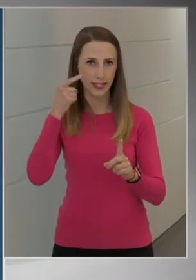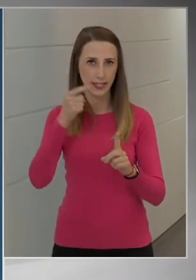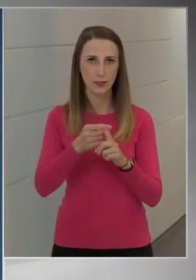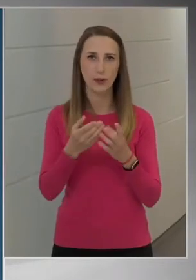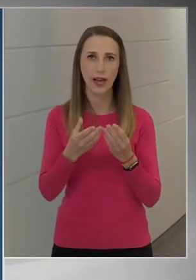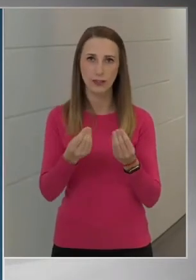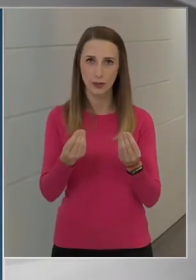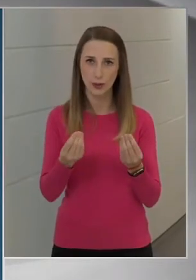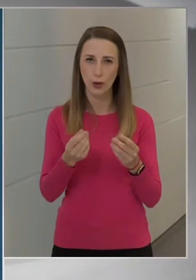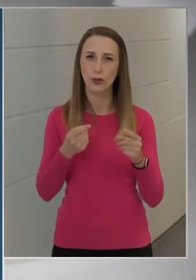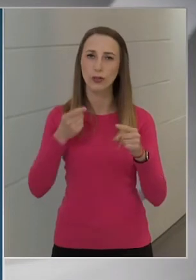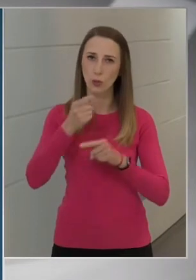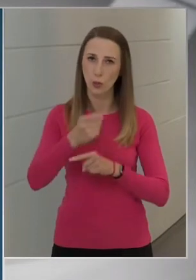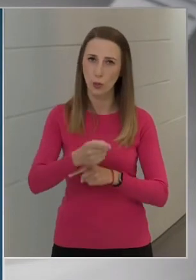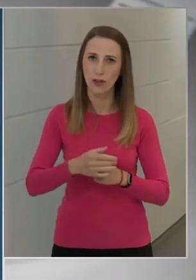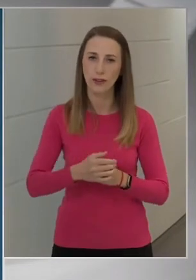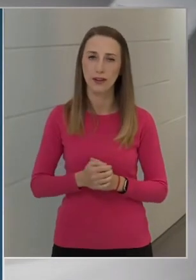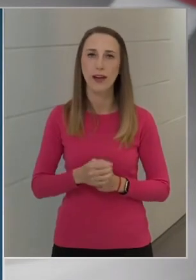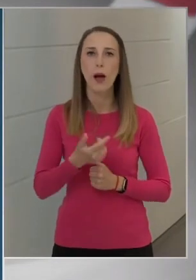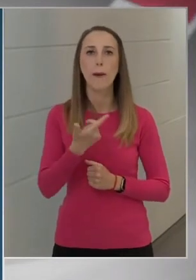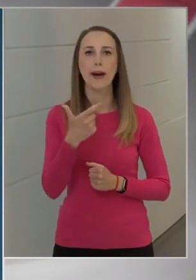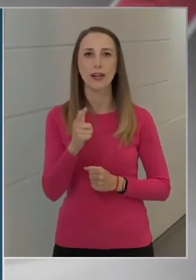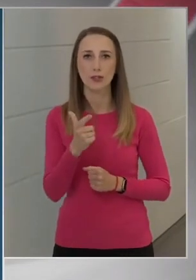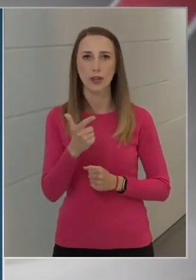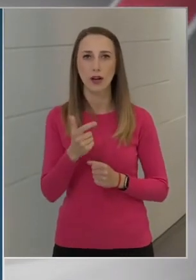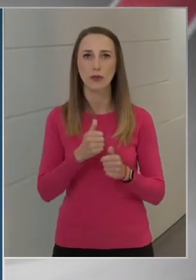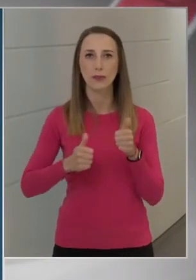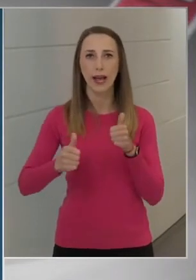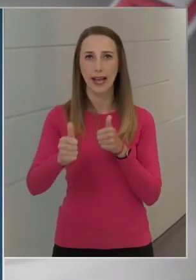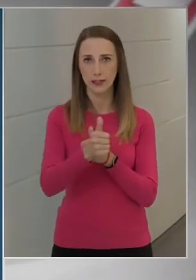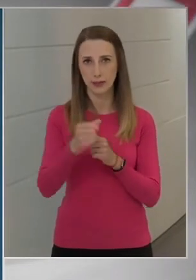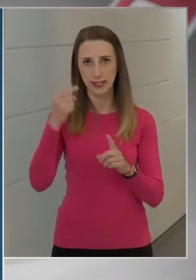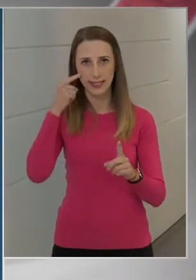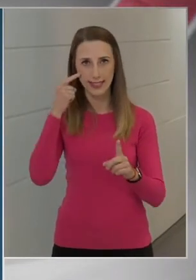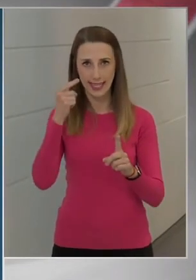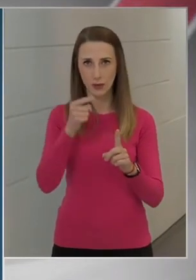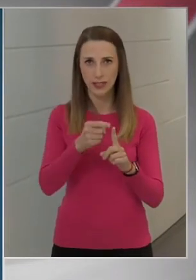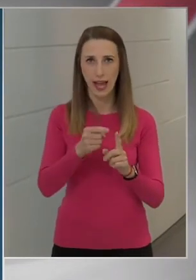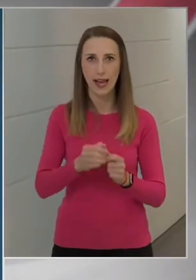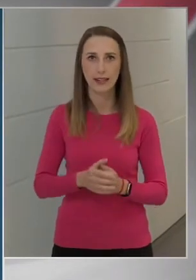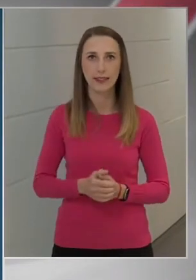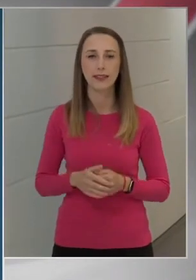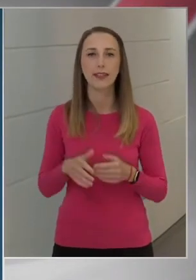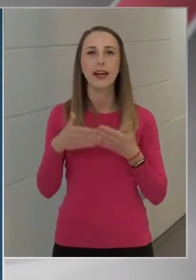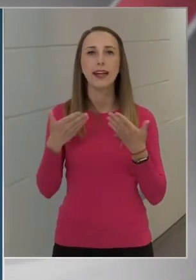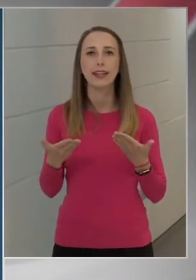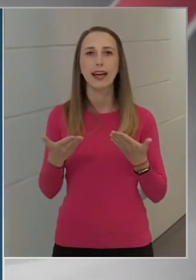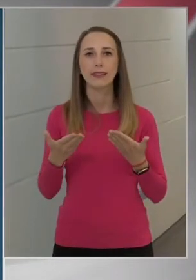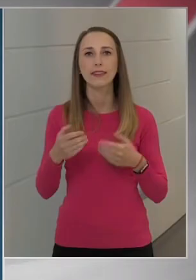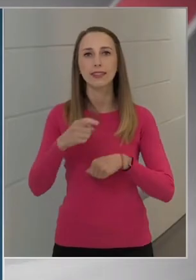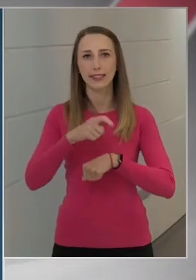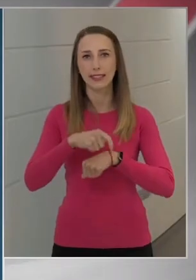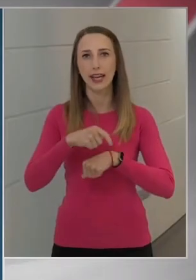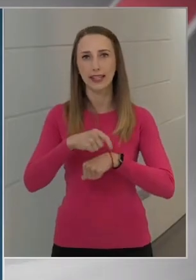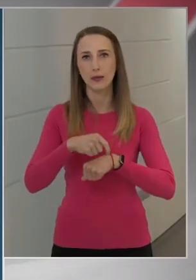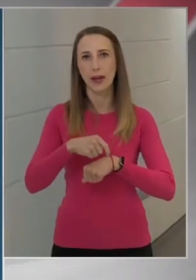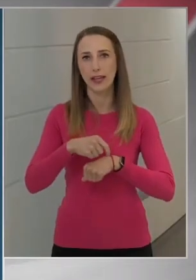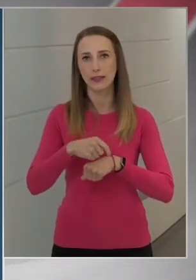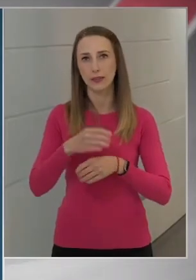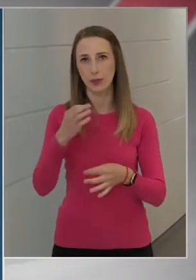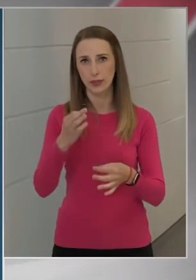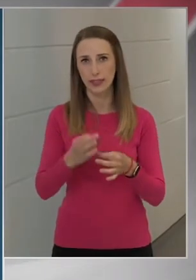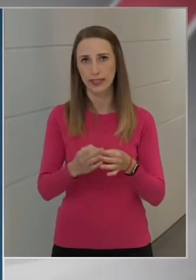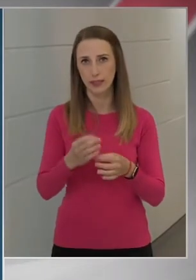eszközökön túl, a másodlagos megelőzést célhozzák, tehát az ideje, idejében